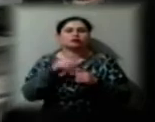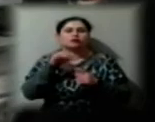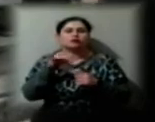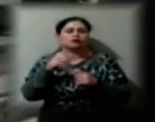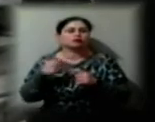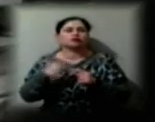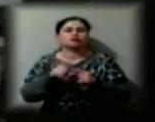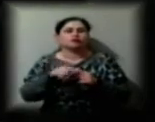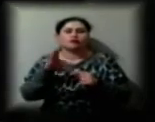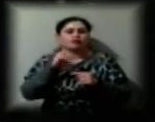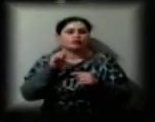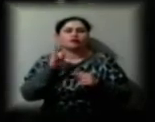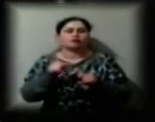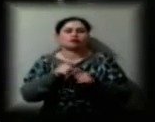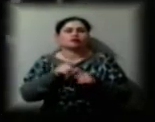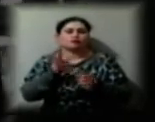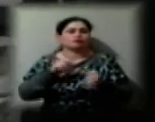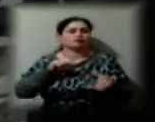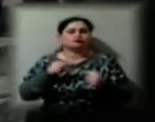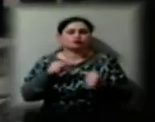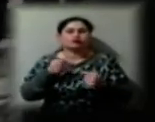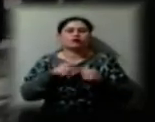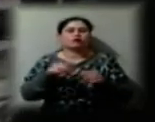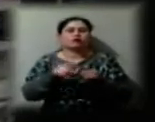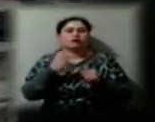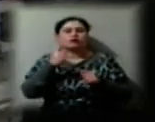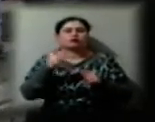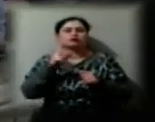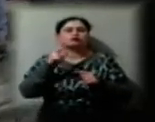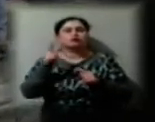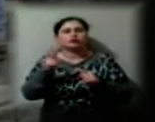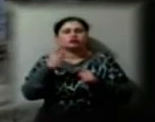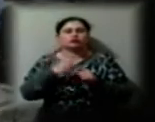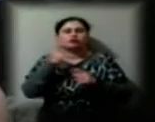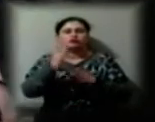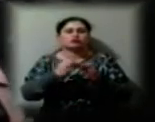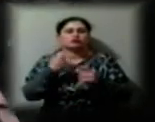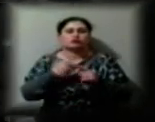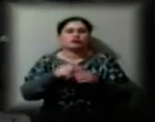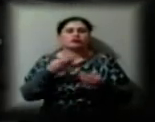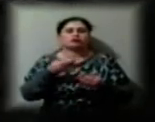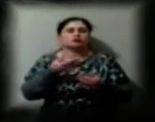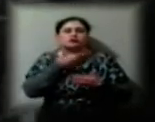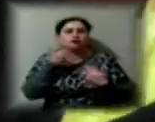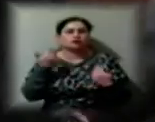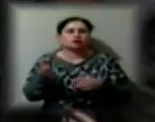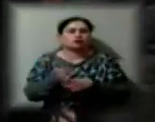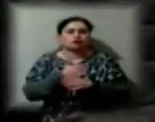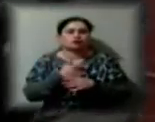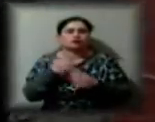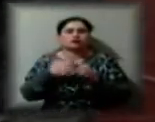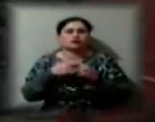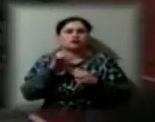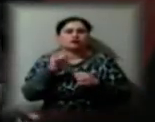здекалення. А одна півтори години на добу – це хватишне знищення херсонської філії. Хватишно